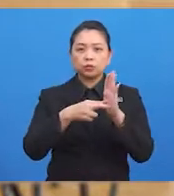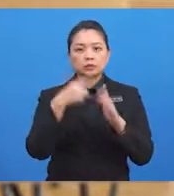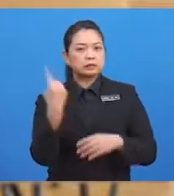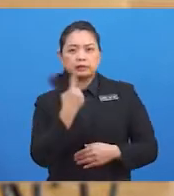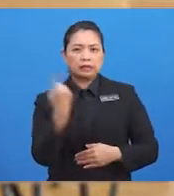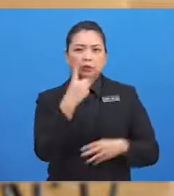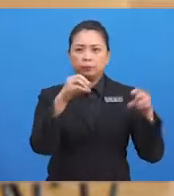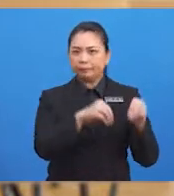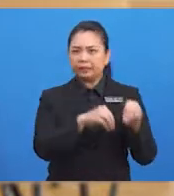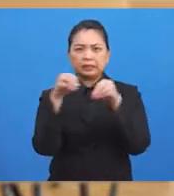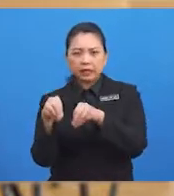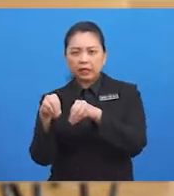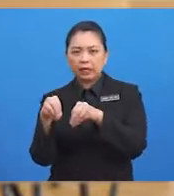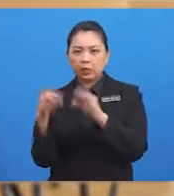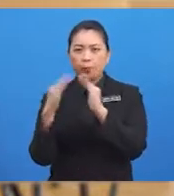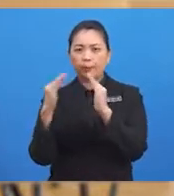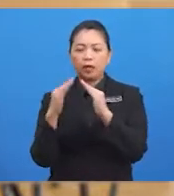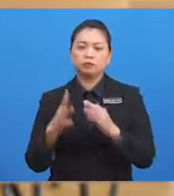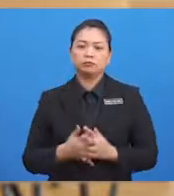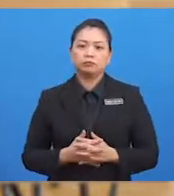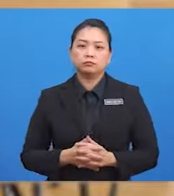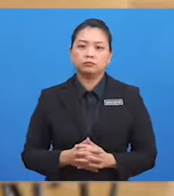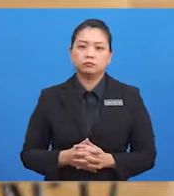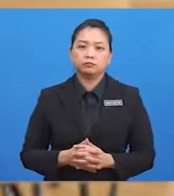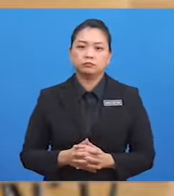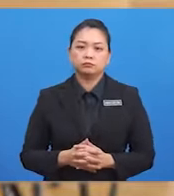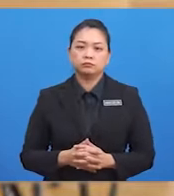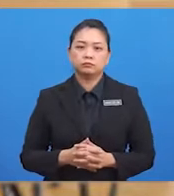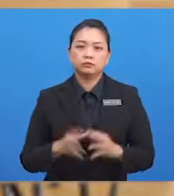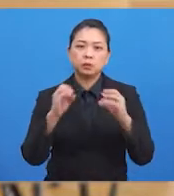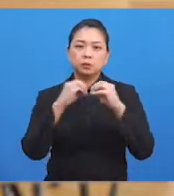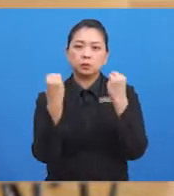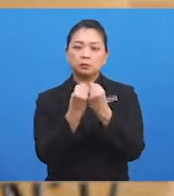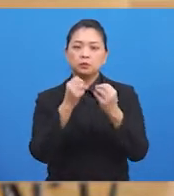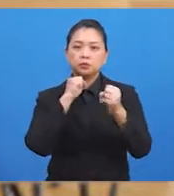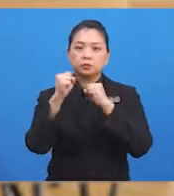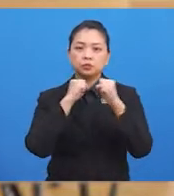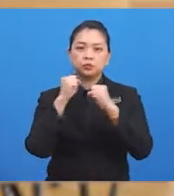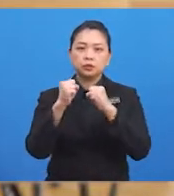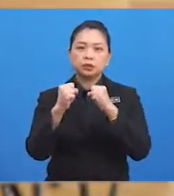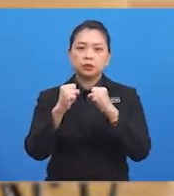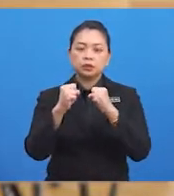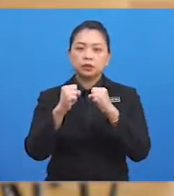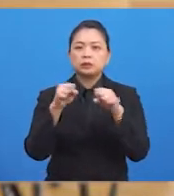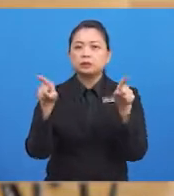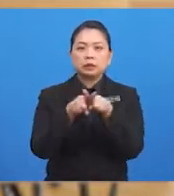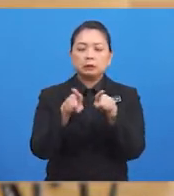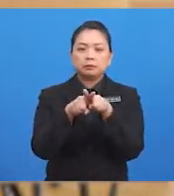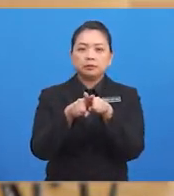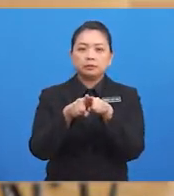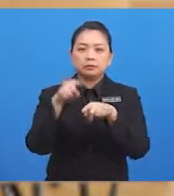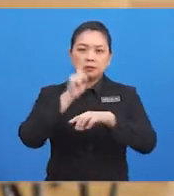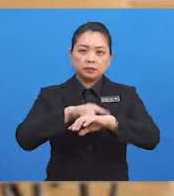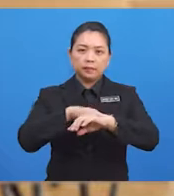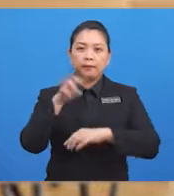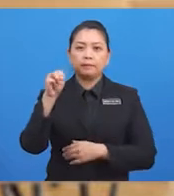Keadaan organisasi sosial sebegini diteruskan ke zaman mesolitik. manusia kedua-dua zaman